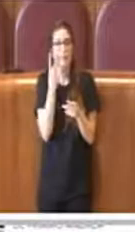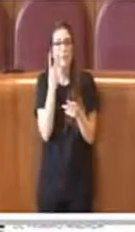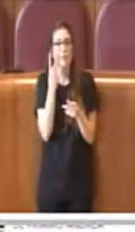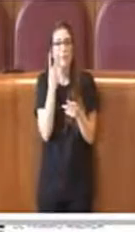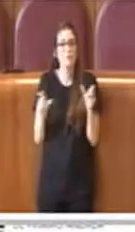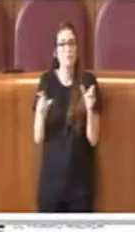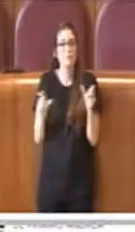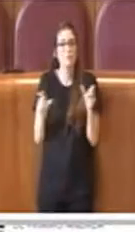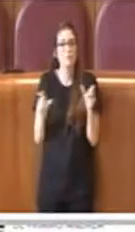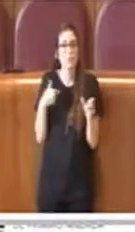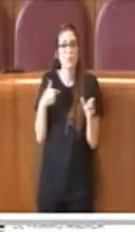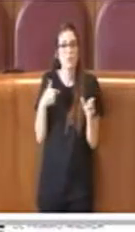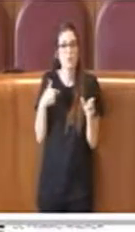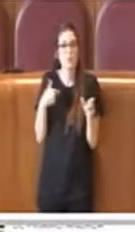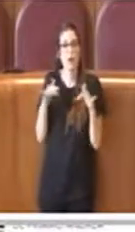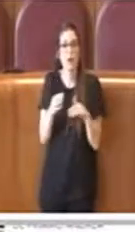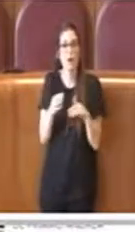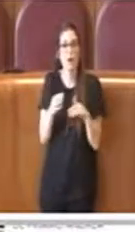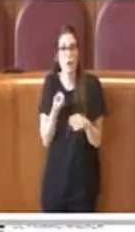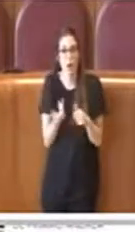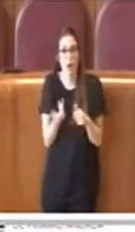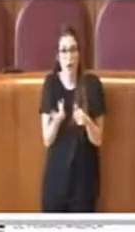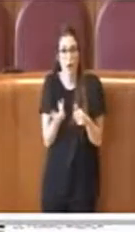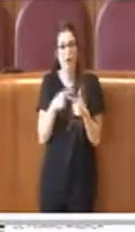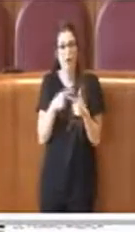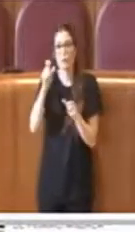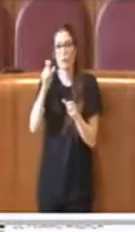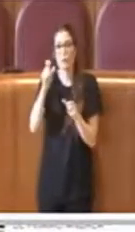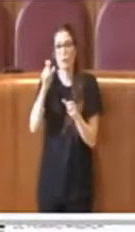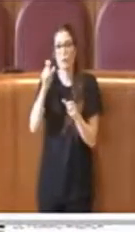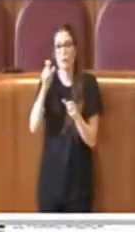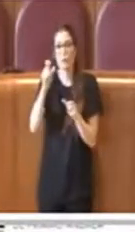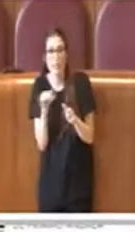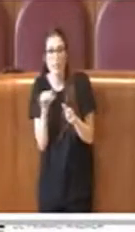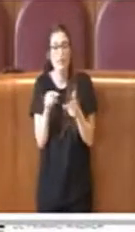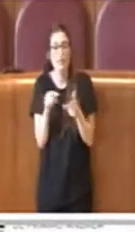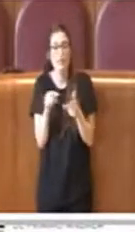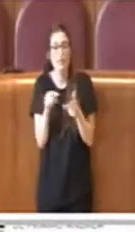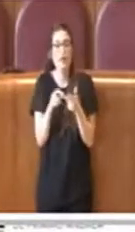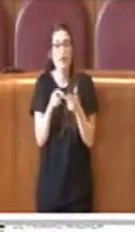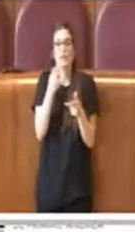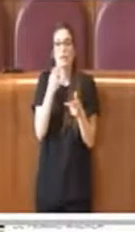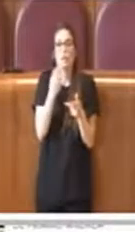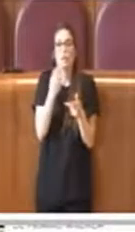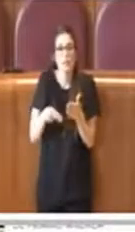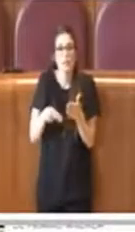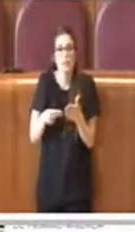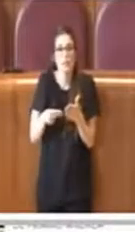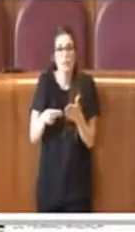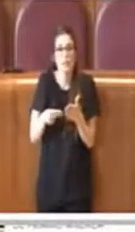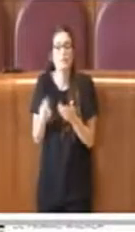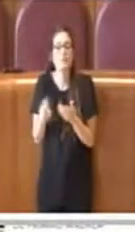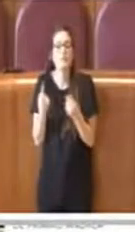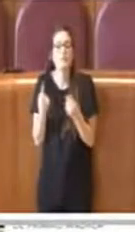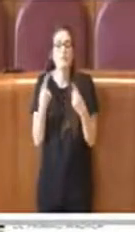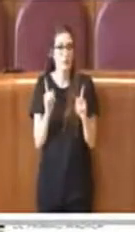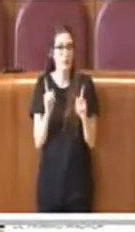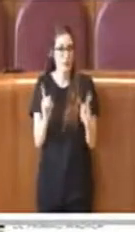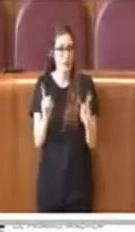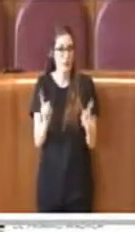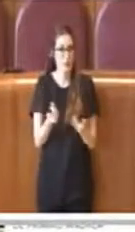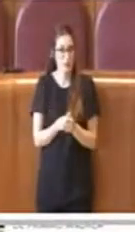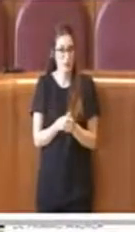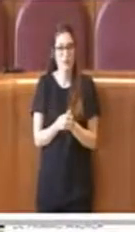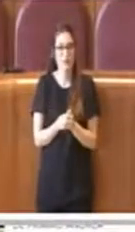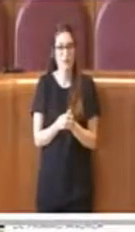numerosità e la tipologia di persone o organismi intenzionati ad iscriversi alla consulta. A maggior